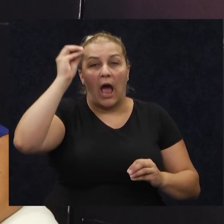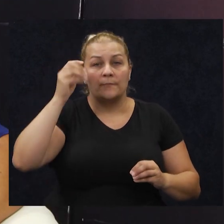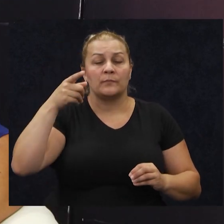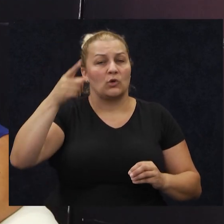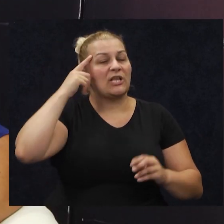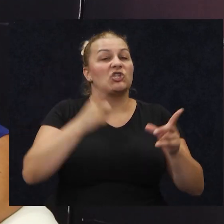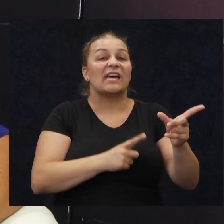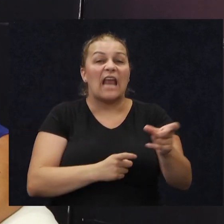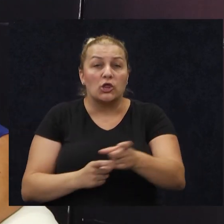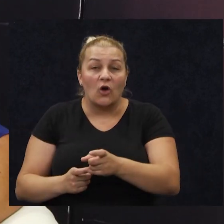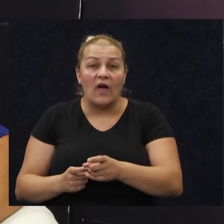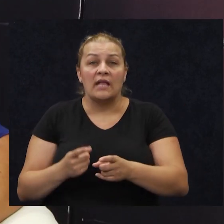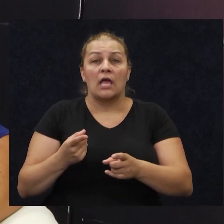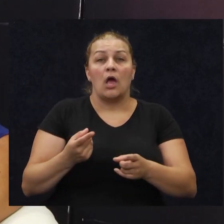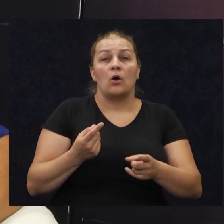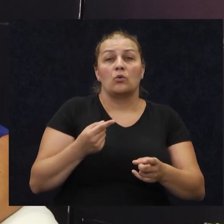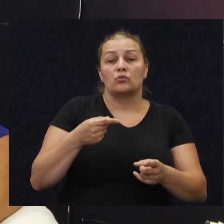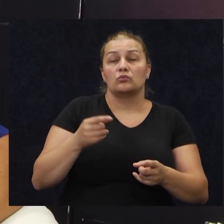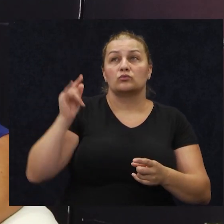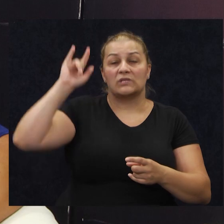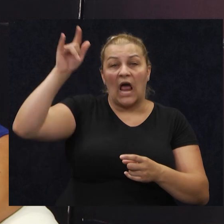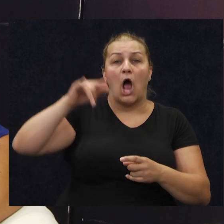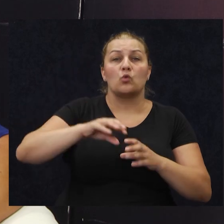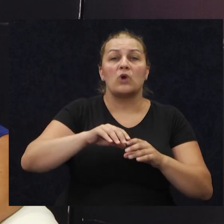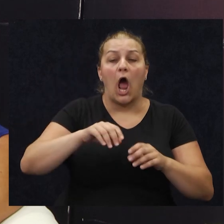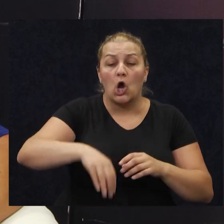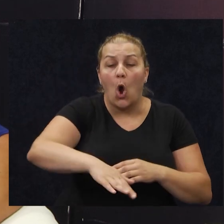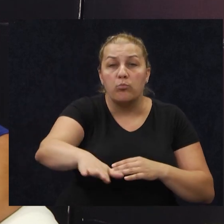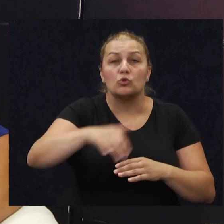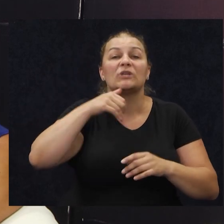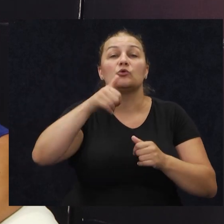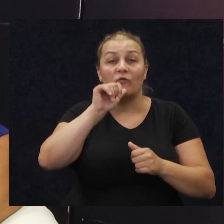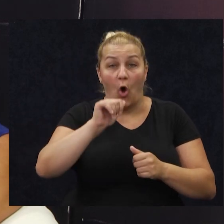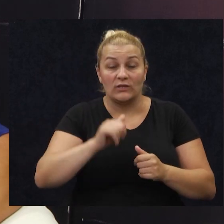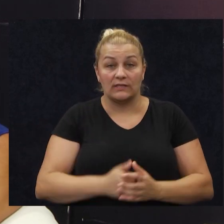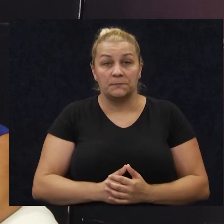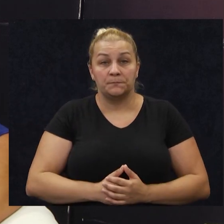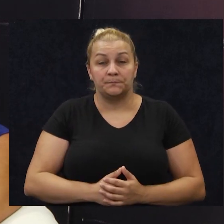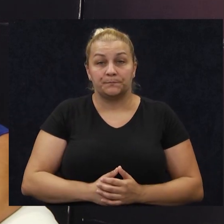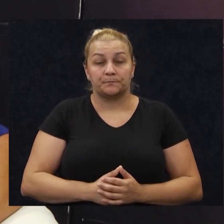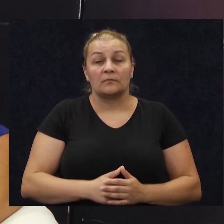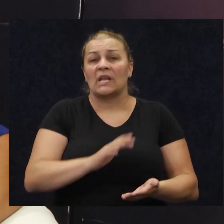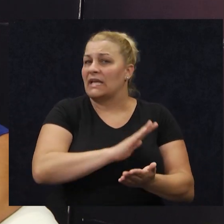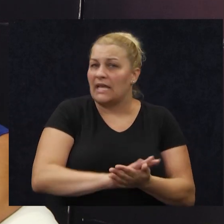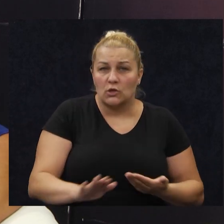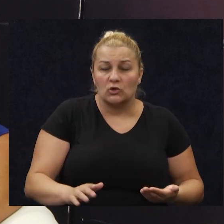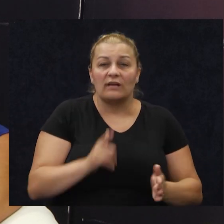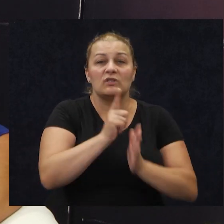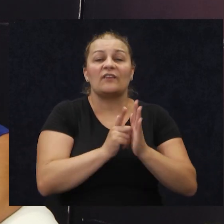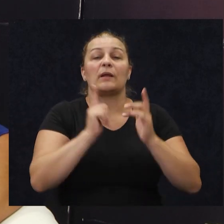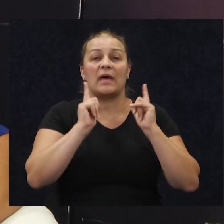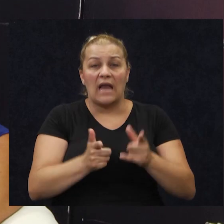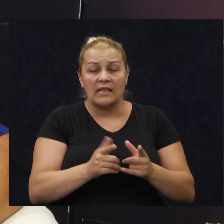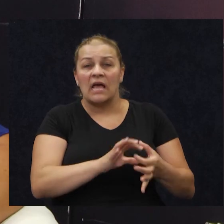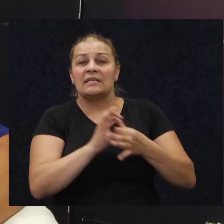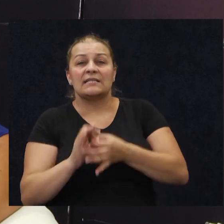ratovanje, znači u zraku, nakopnu i u bodi. Jednostavno, tijekom rata stano